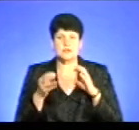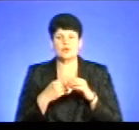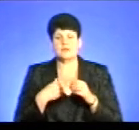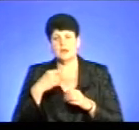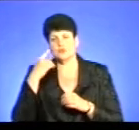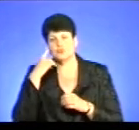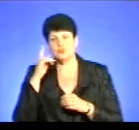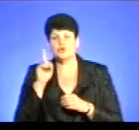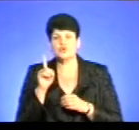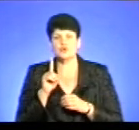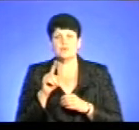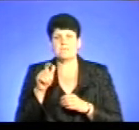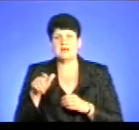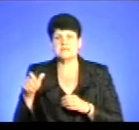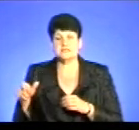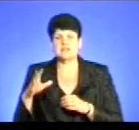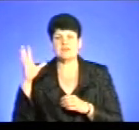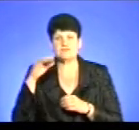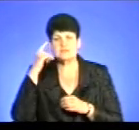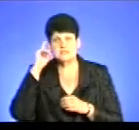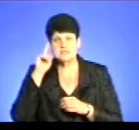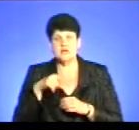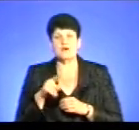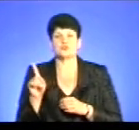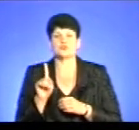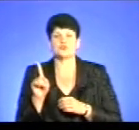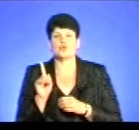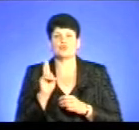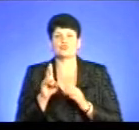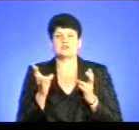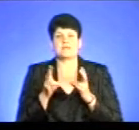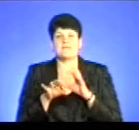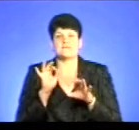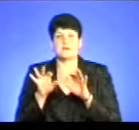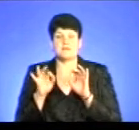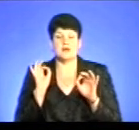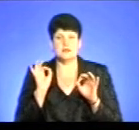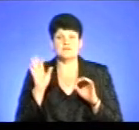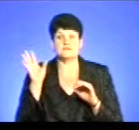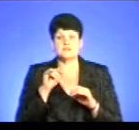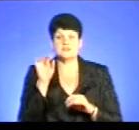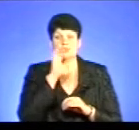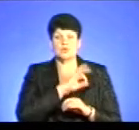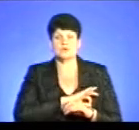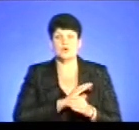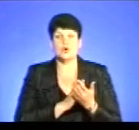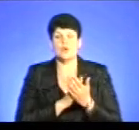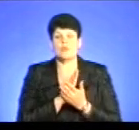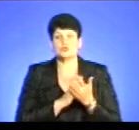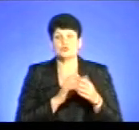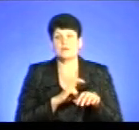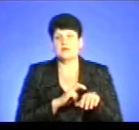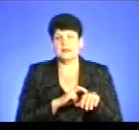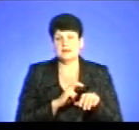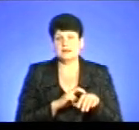пацієнти всі знають, кому їм треба вибирати, тому що всі користуються послугами лікарів,